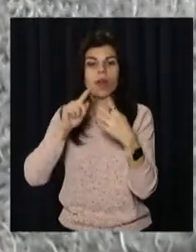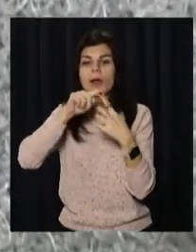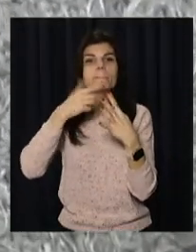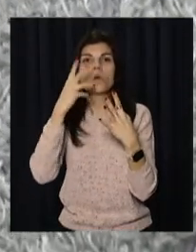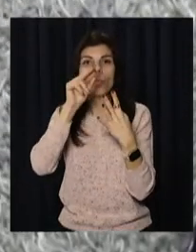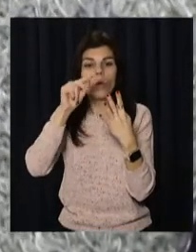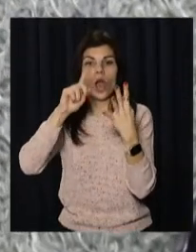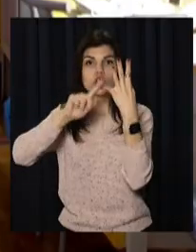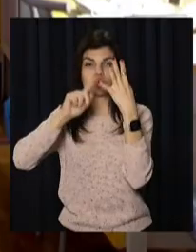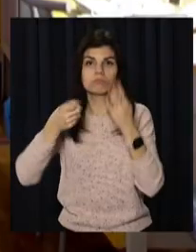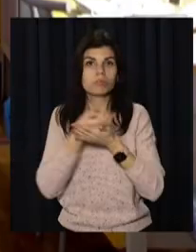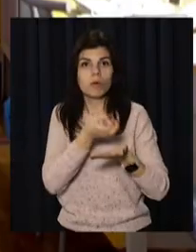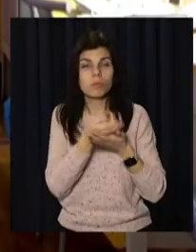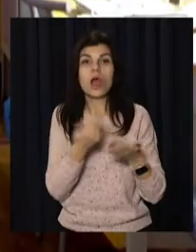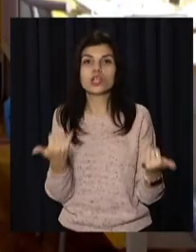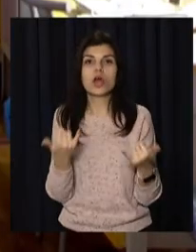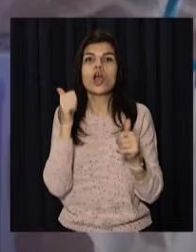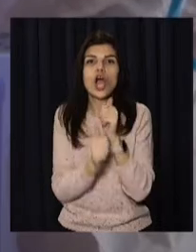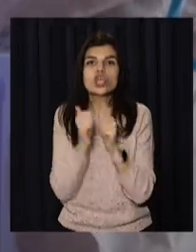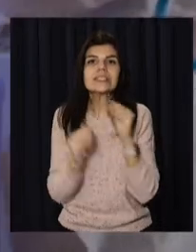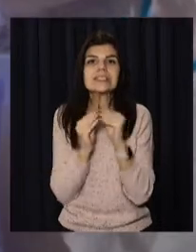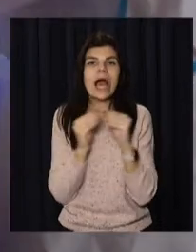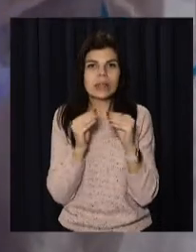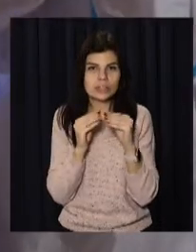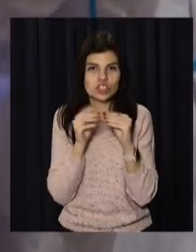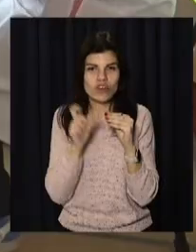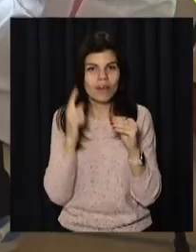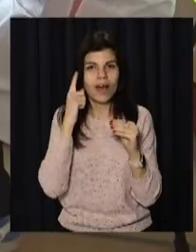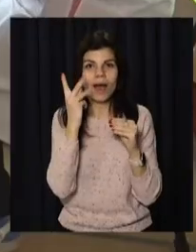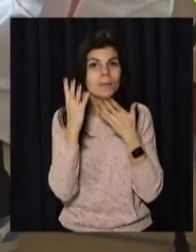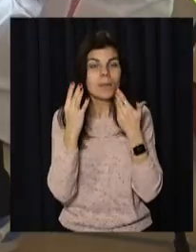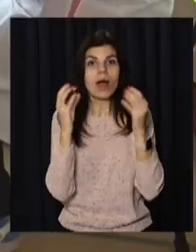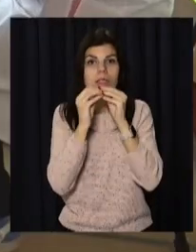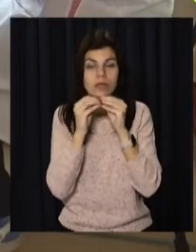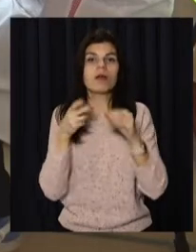четвертий тиждень поспіль в країні фіксують збільшення кількості коронавірусних хворих.